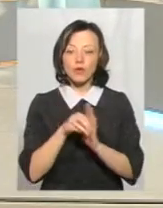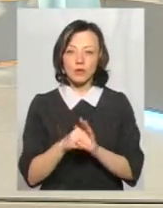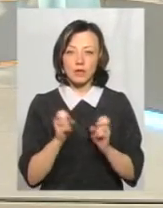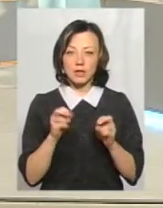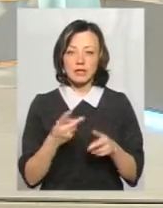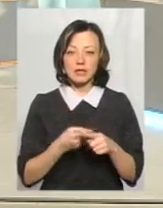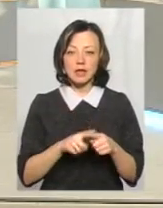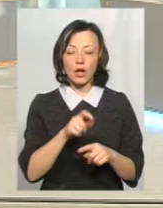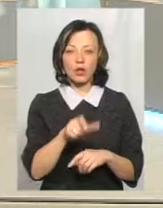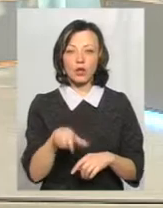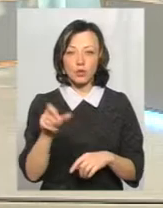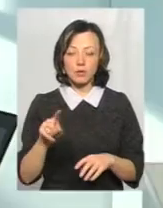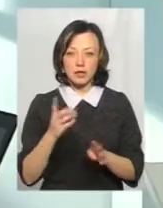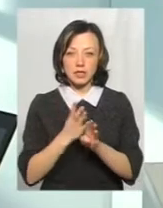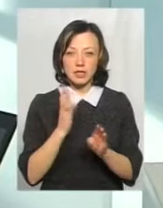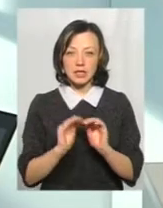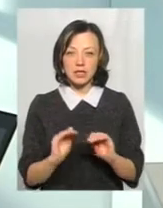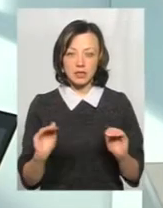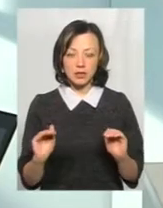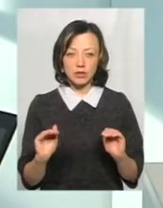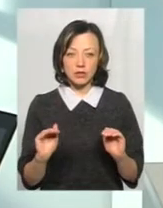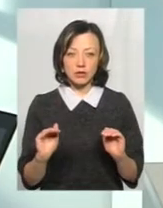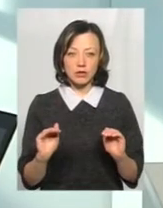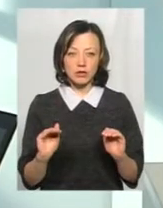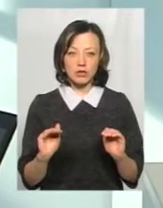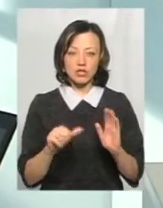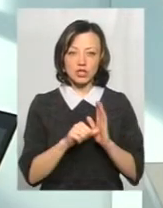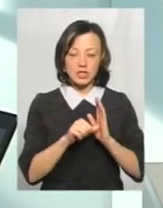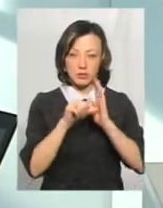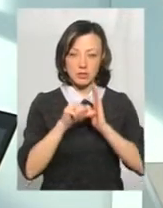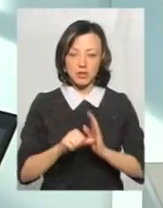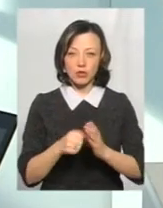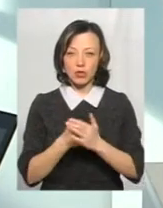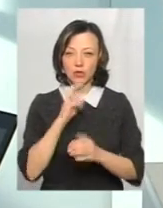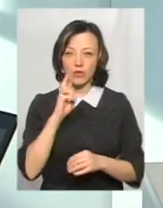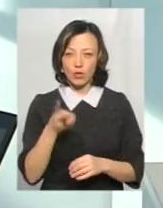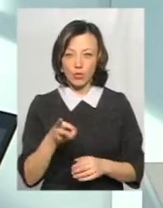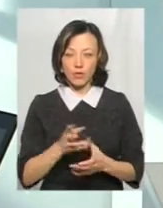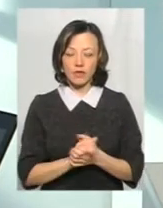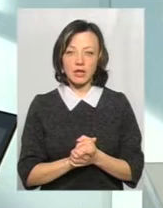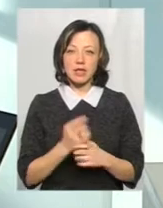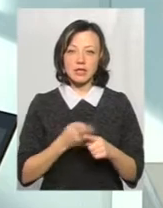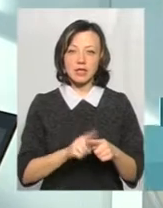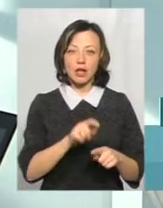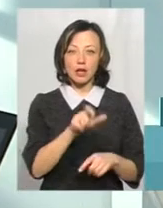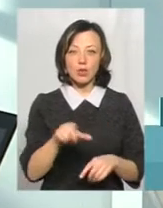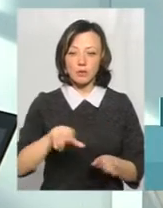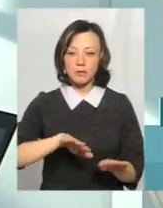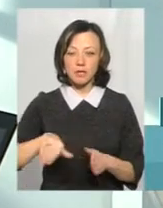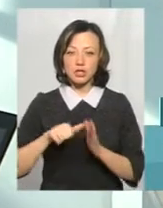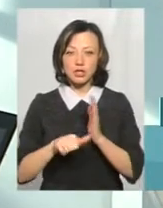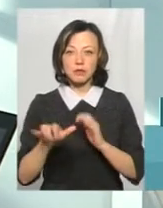Це люди, перш за все, це діти від 6 місяців до 2 років. Це люди після